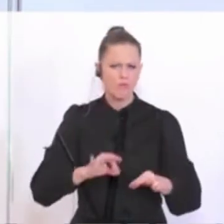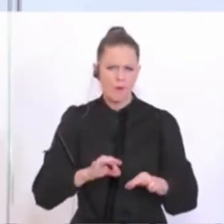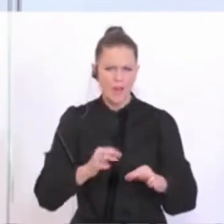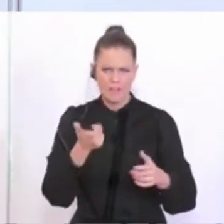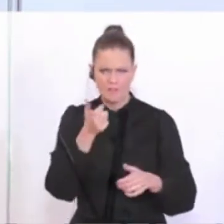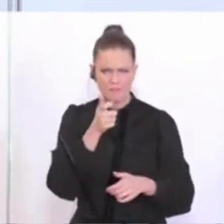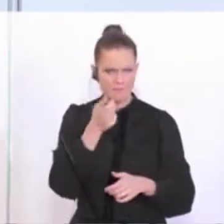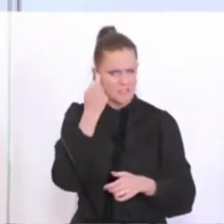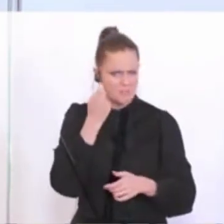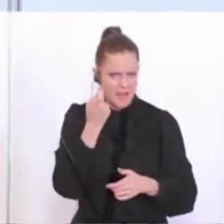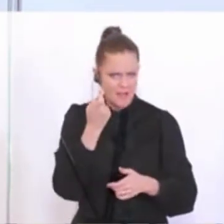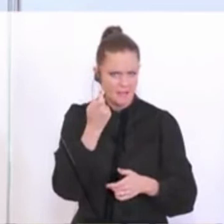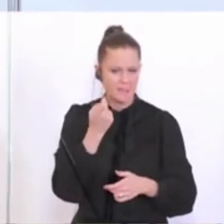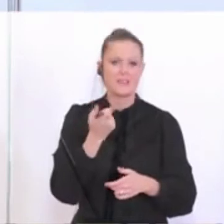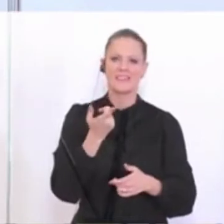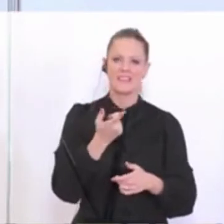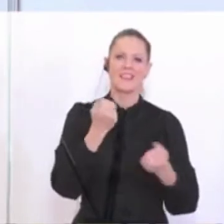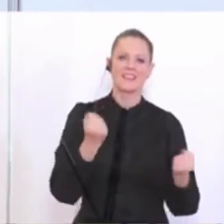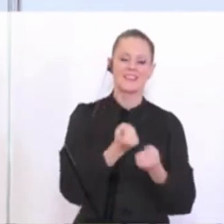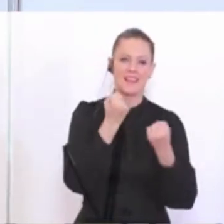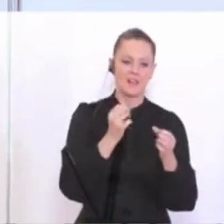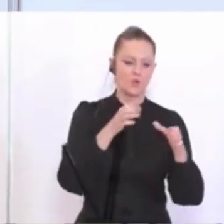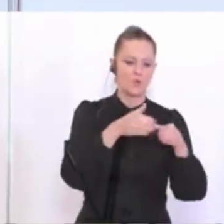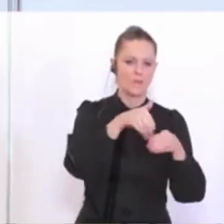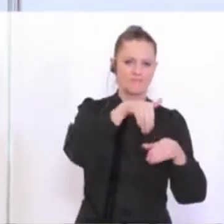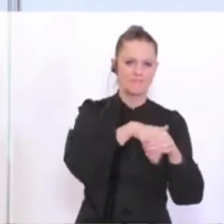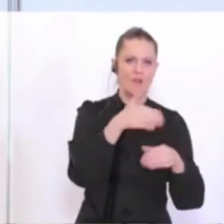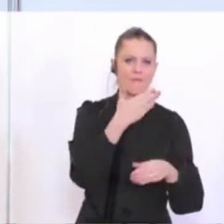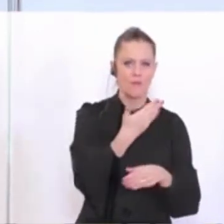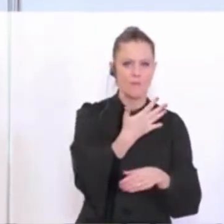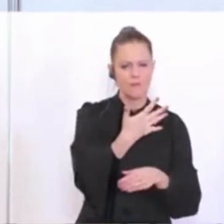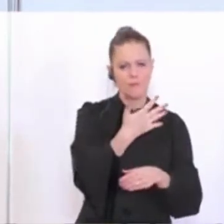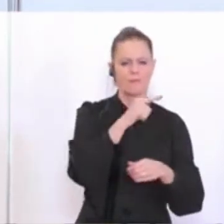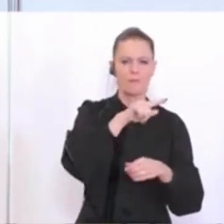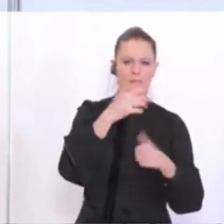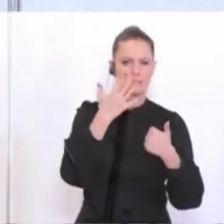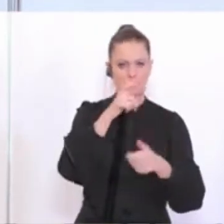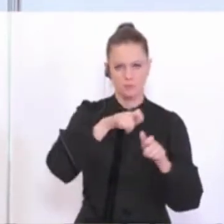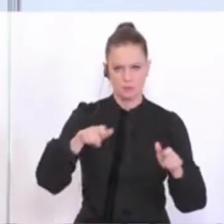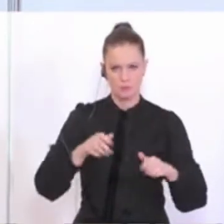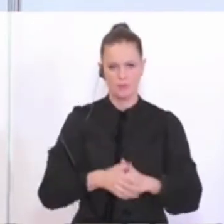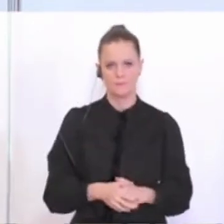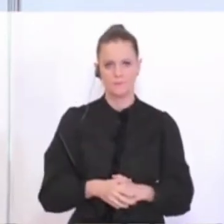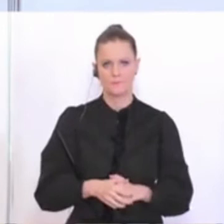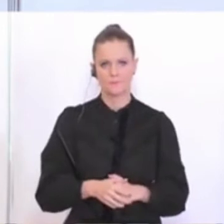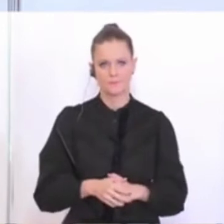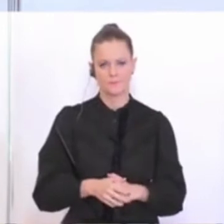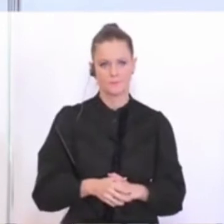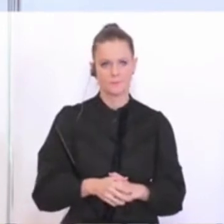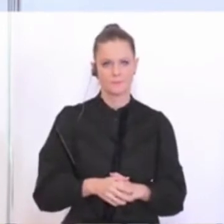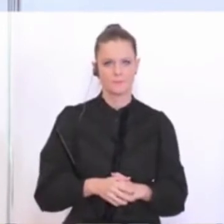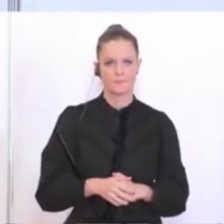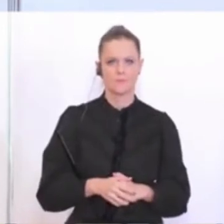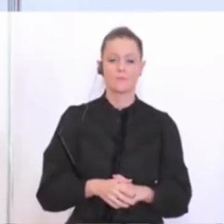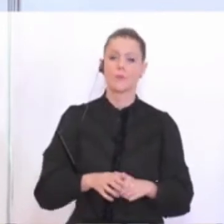diese Einheiten mit diesen Fünf- oder Sechsergruppen. Das Weitere muss ja dann, das gehört auch zur Beantwortung dieser Frage dazu, das